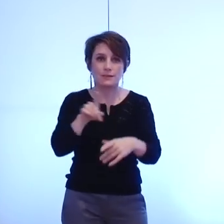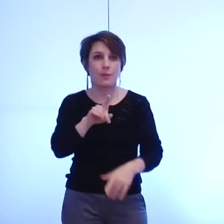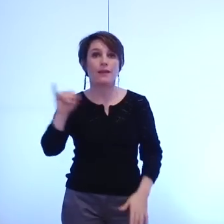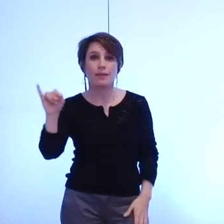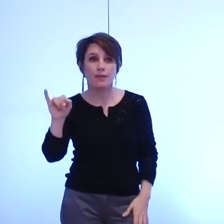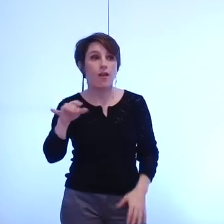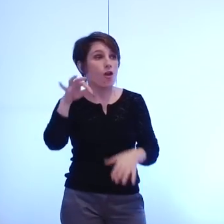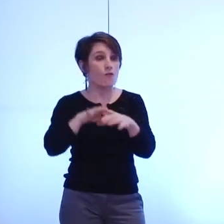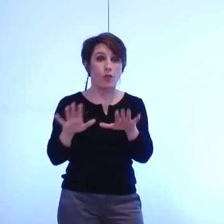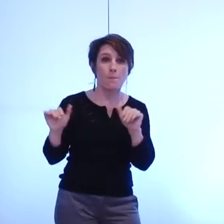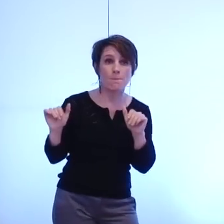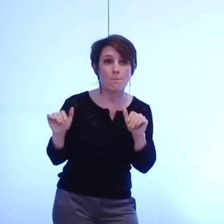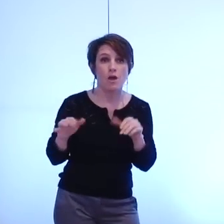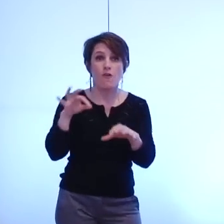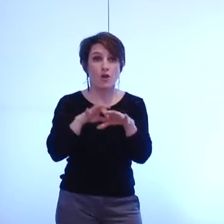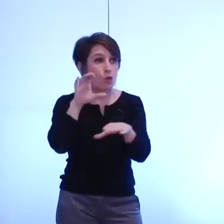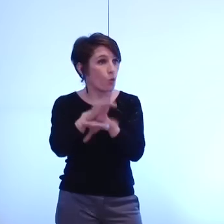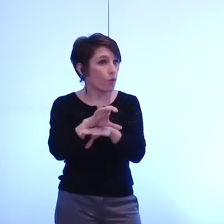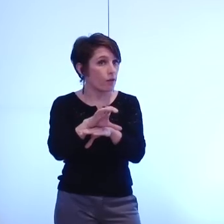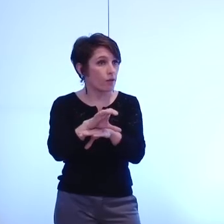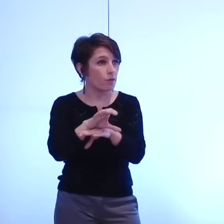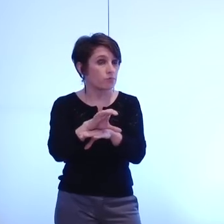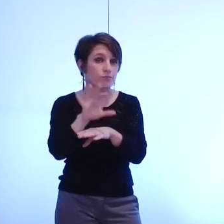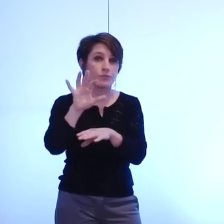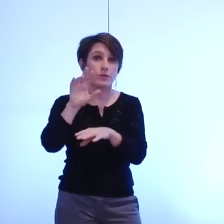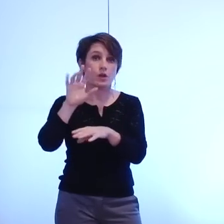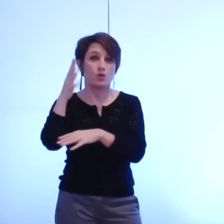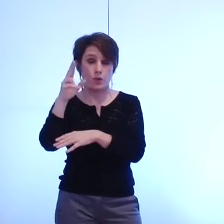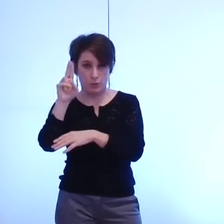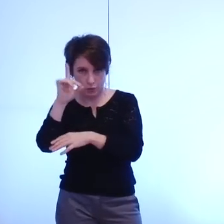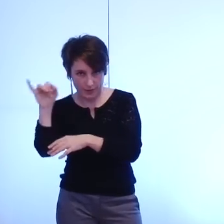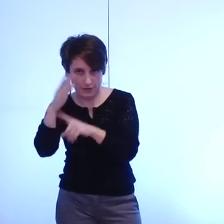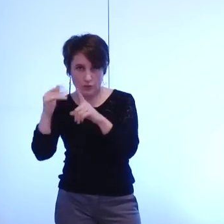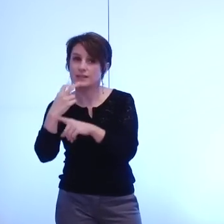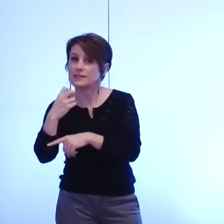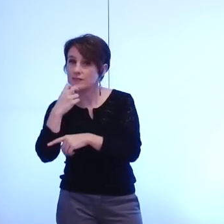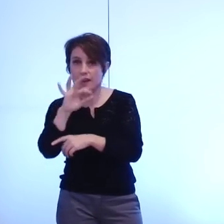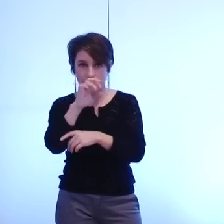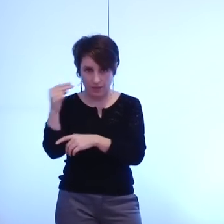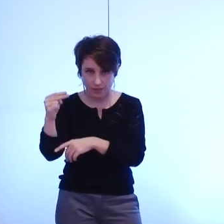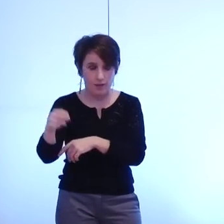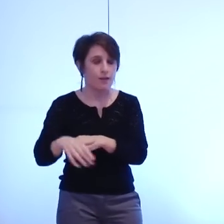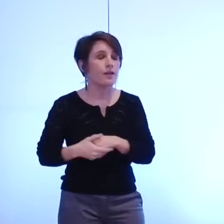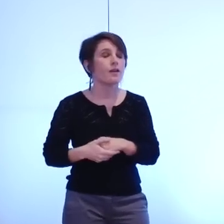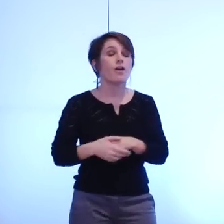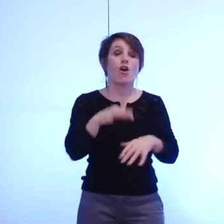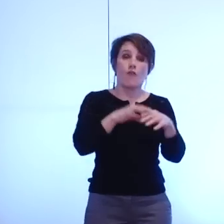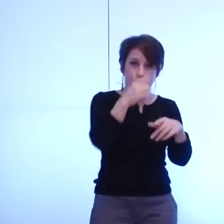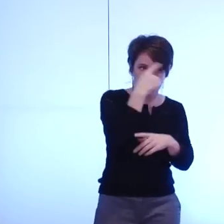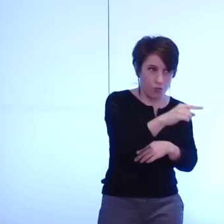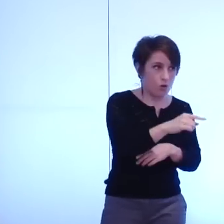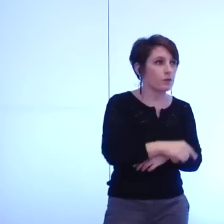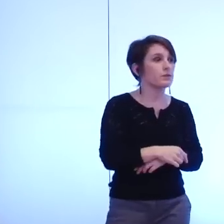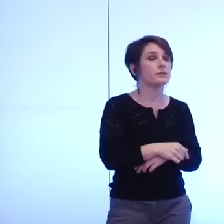qui s'abstient qui vote contre UMP UDI société civile Front National qui vote pour